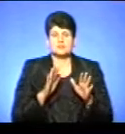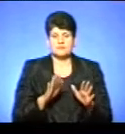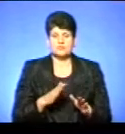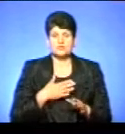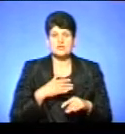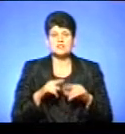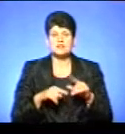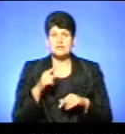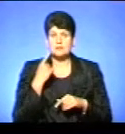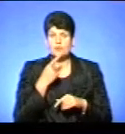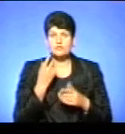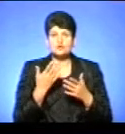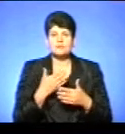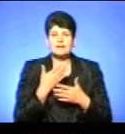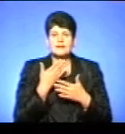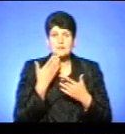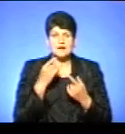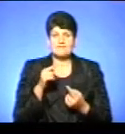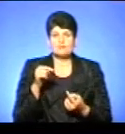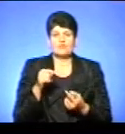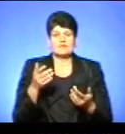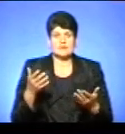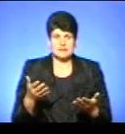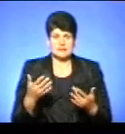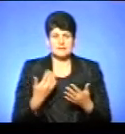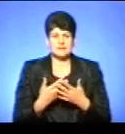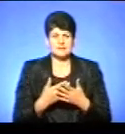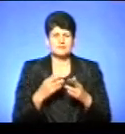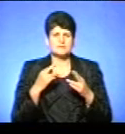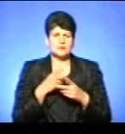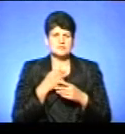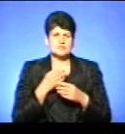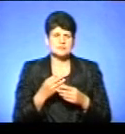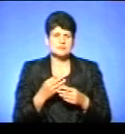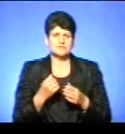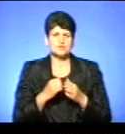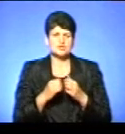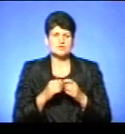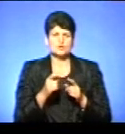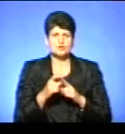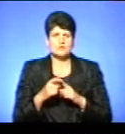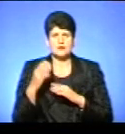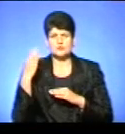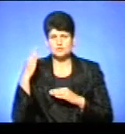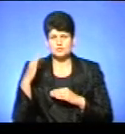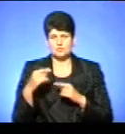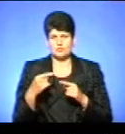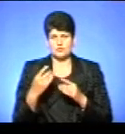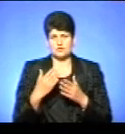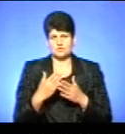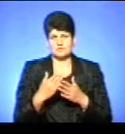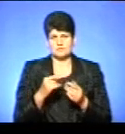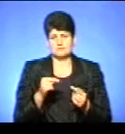нашій рідній мові, якщо ми не маємо якихось відповідників. Напевно, недоречно вживати часто слова іншомовного походження, якщо є рідний